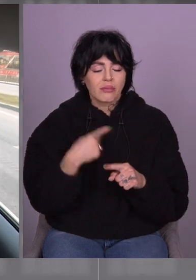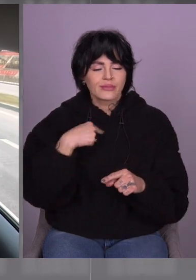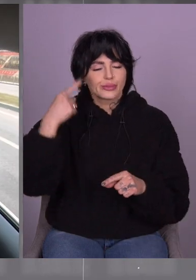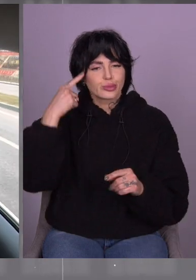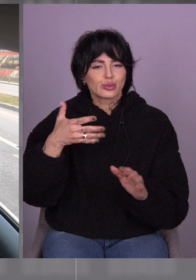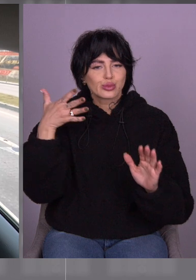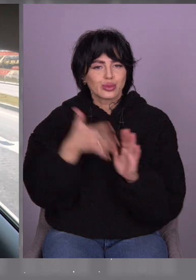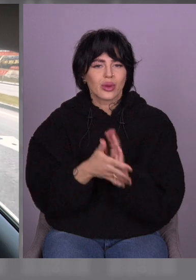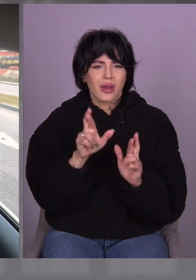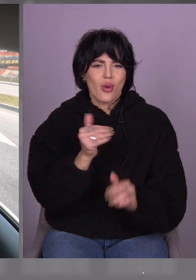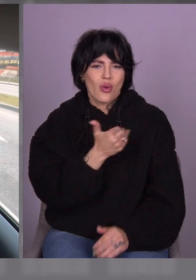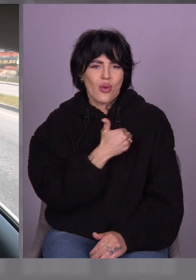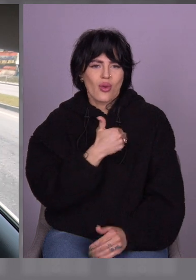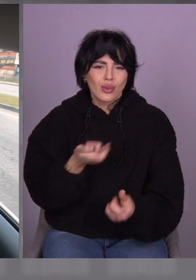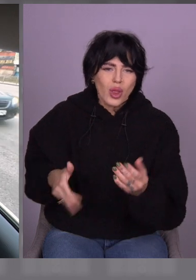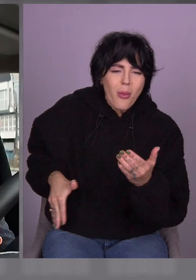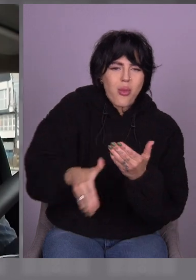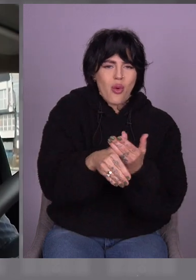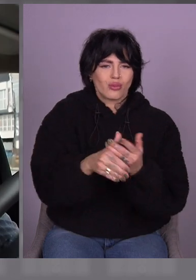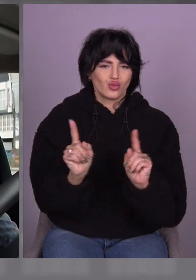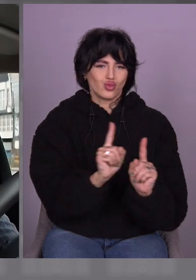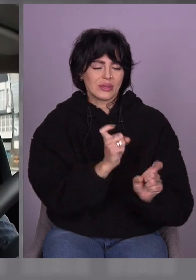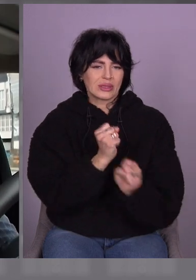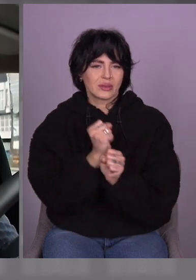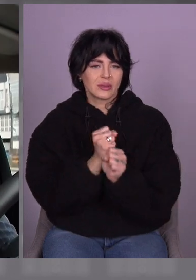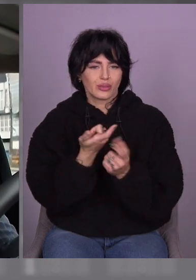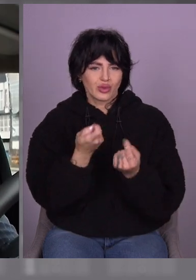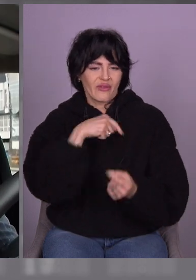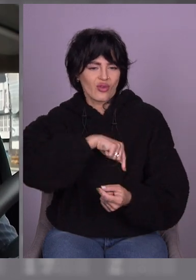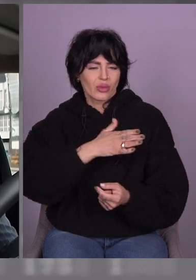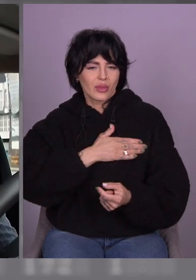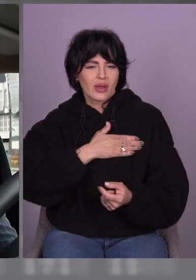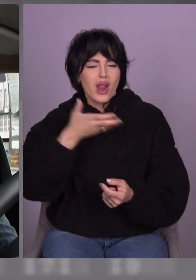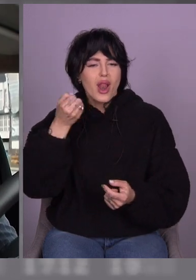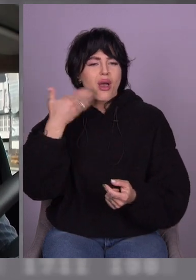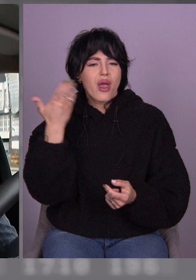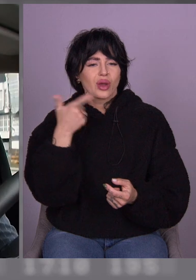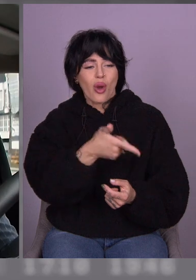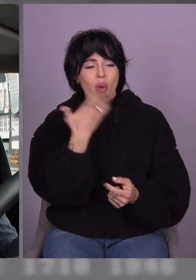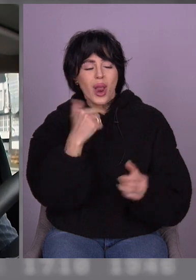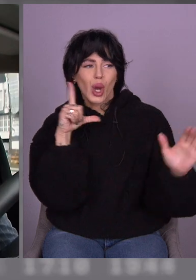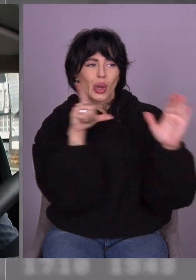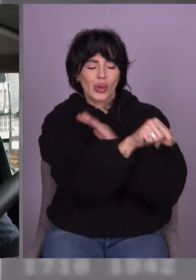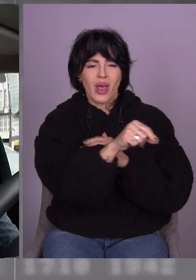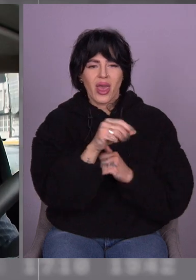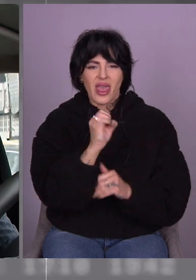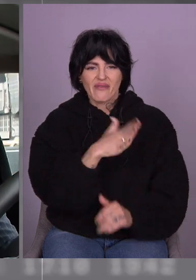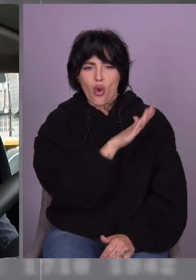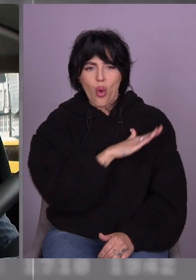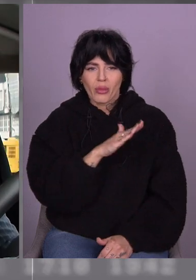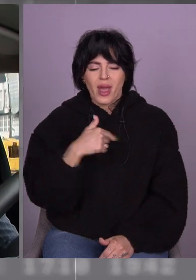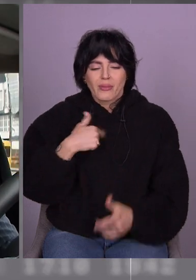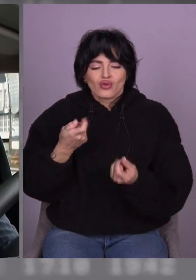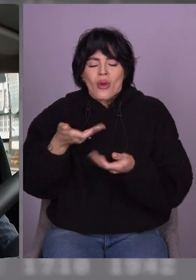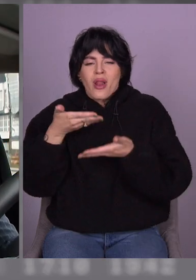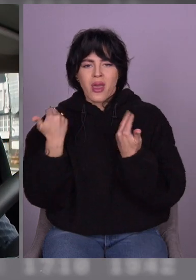ну, мені дуже хочеться і допомогти. І, знаєте, було мені легше, що вона не була в Україні. Ну, якось так морально, що